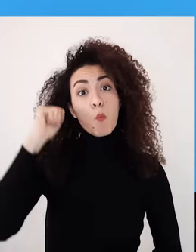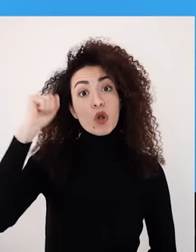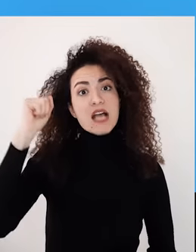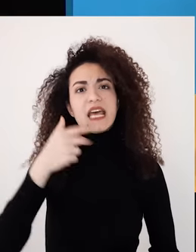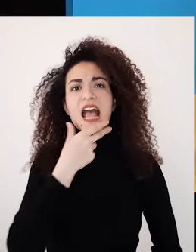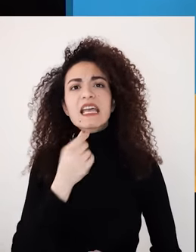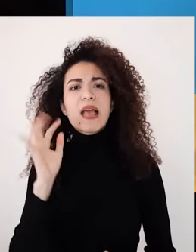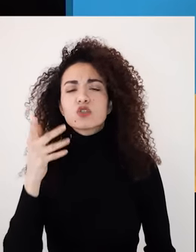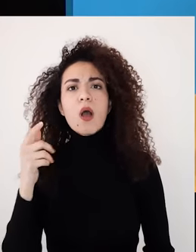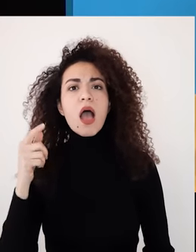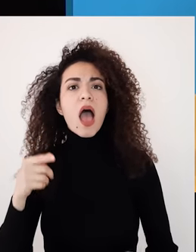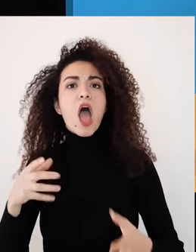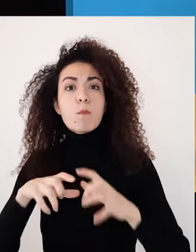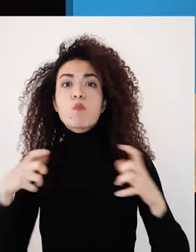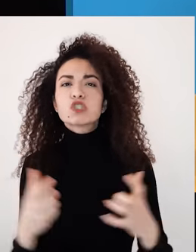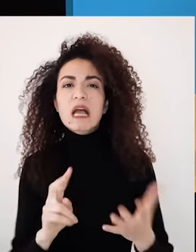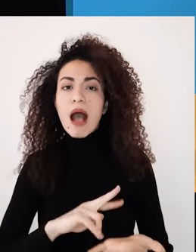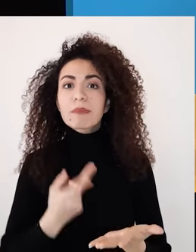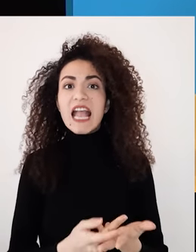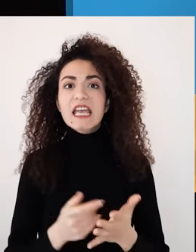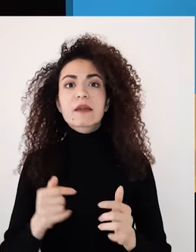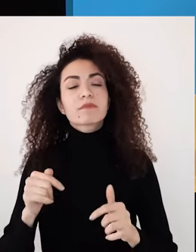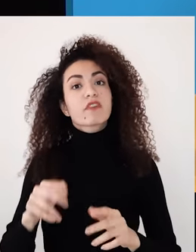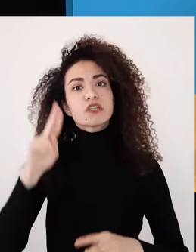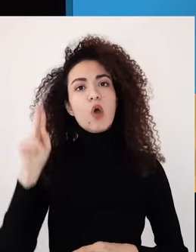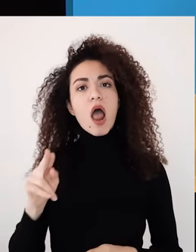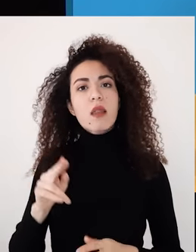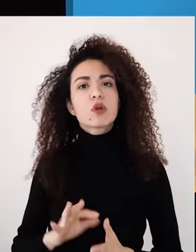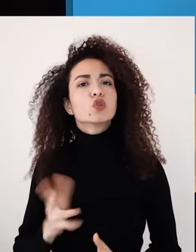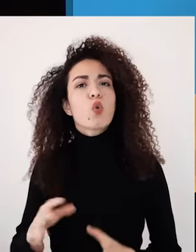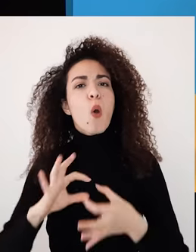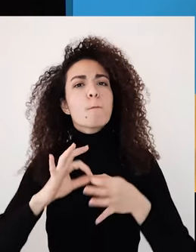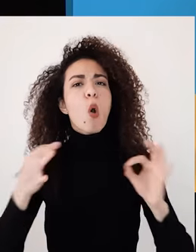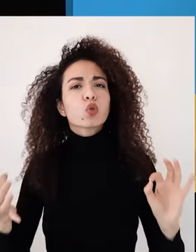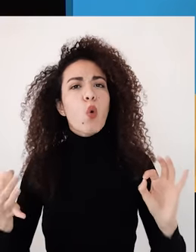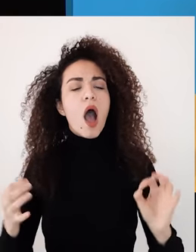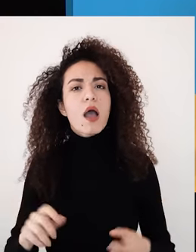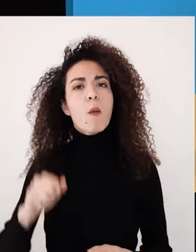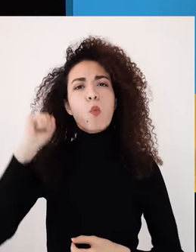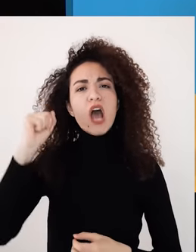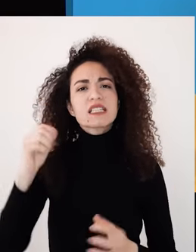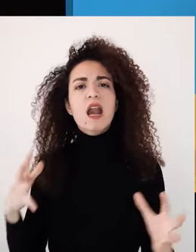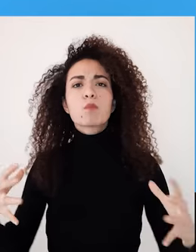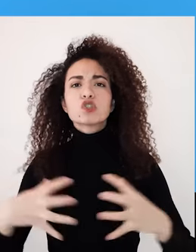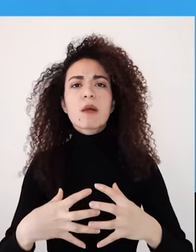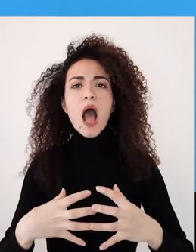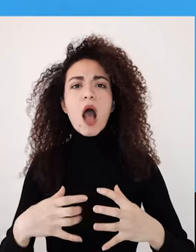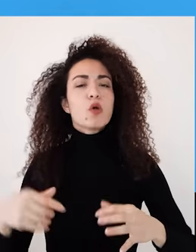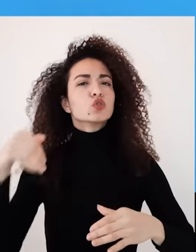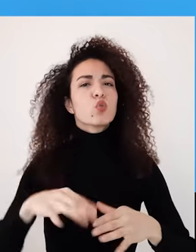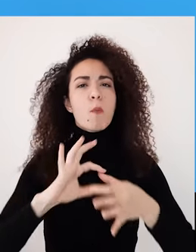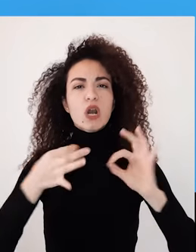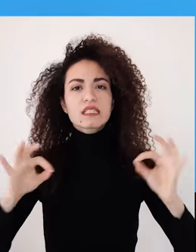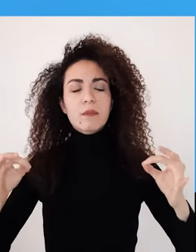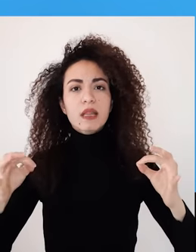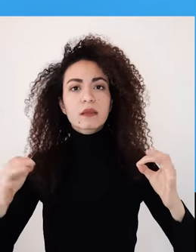سؤالنا الثالث شو هي المواضيع اللي بتشملها المناصرة الجماعية ضمن منظمة أو تحالف منظمات؟ أولاً